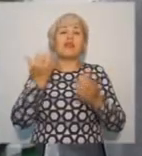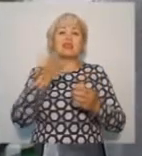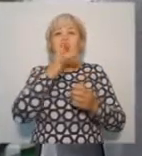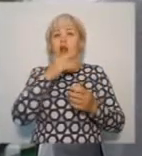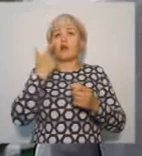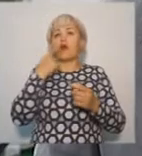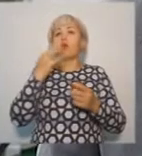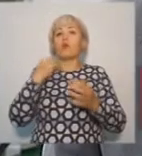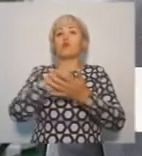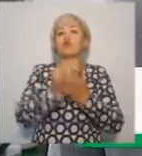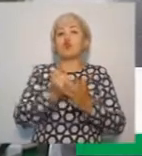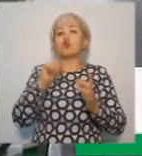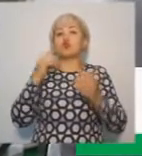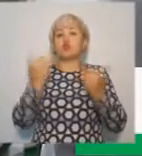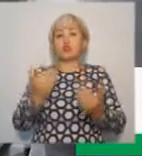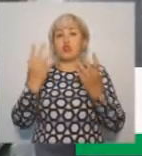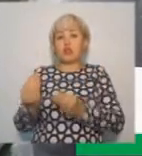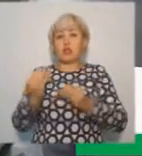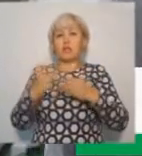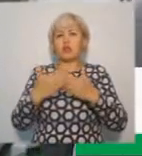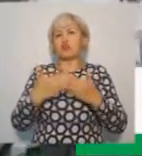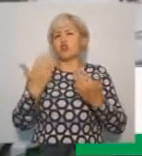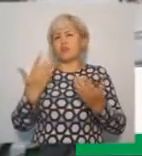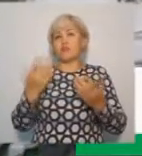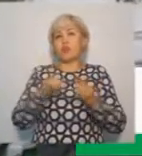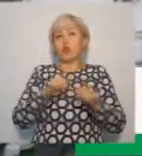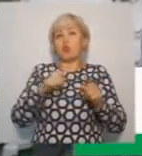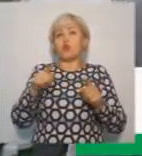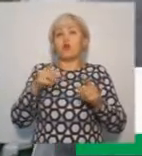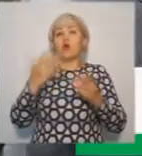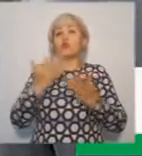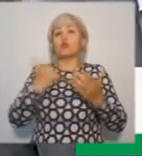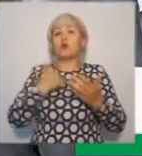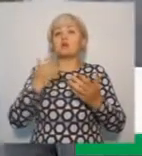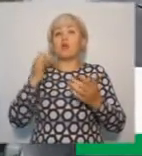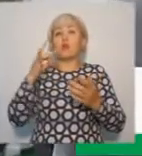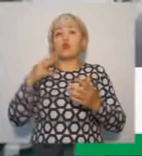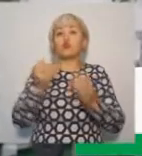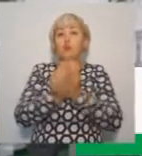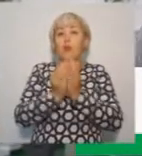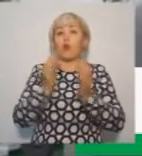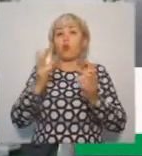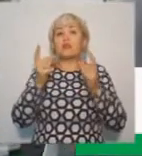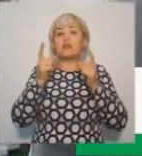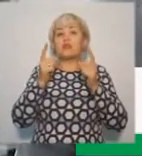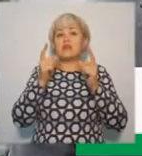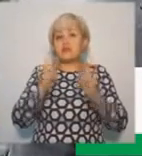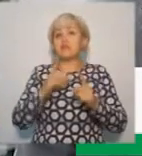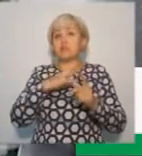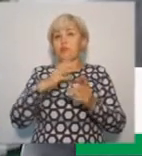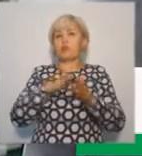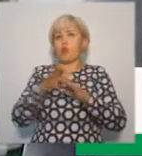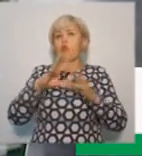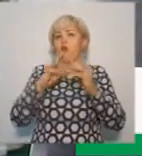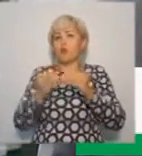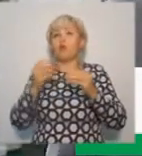подтверждаем, что на сегодняшний день практически весь тот ресурс, который у нас есть на борту теплохода, он задействован в